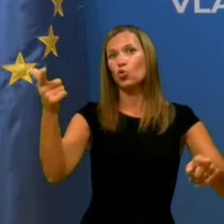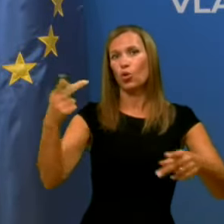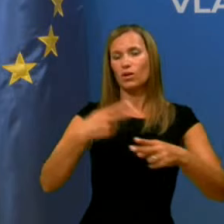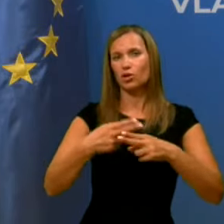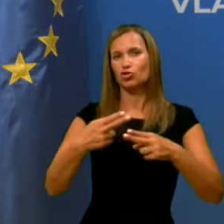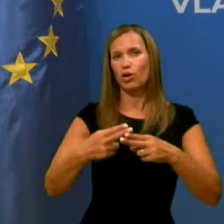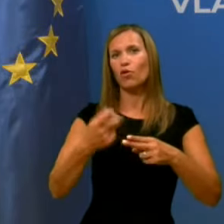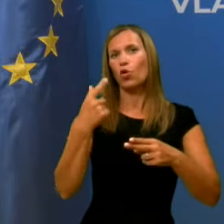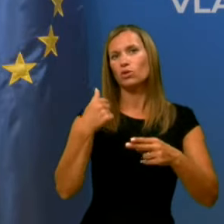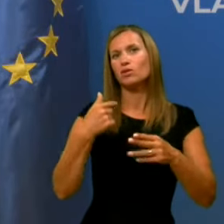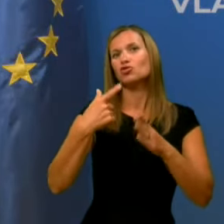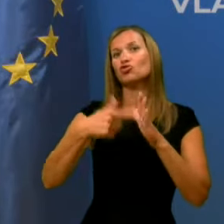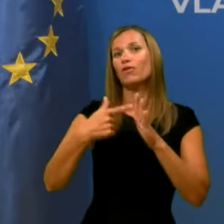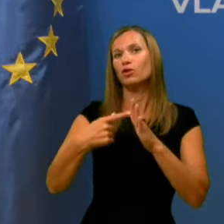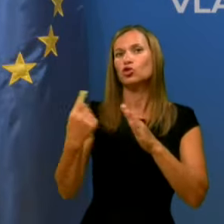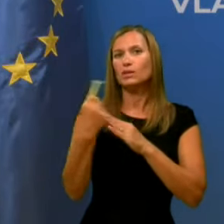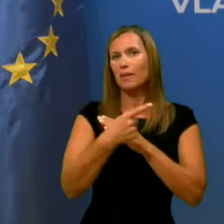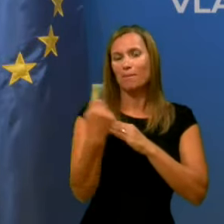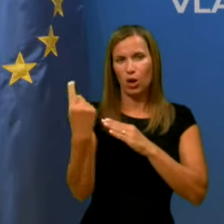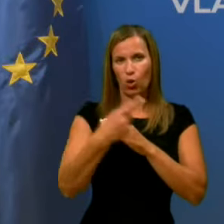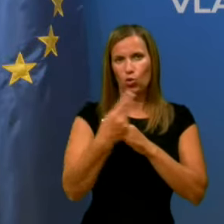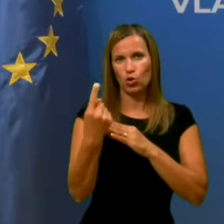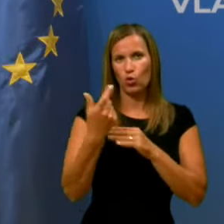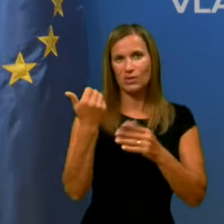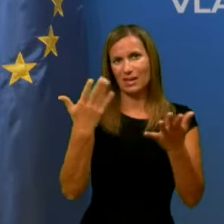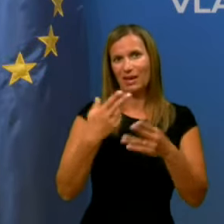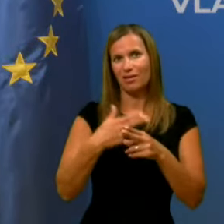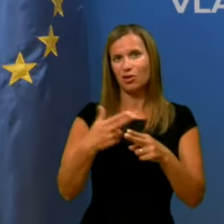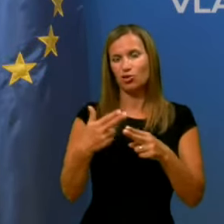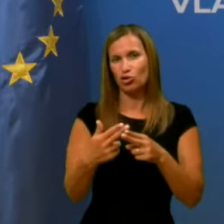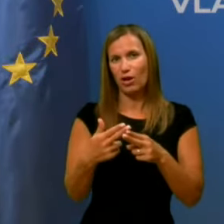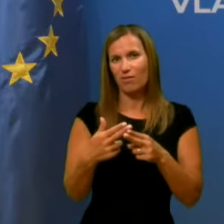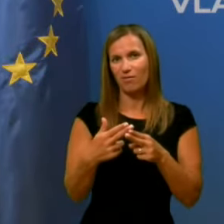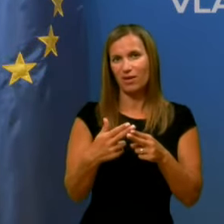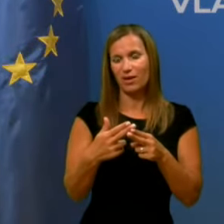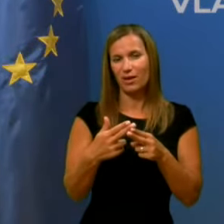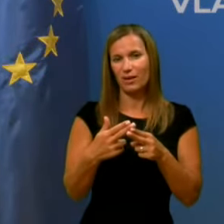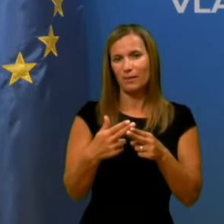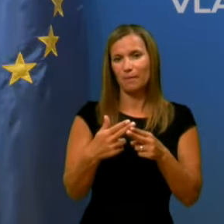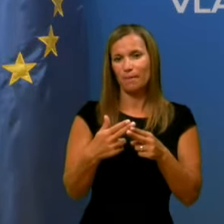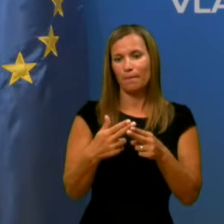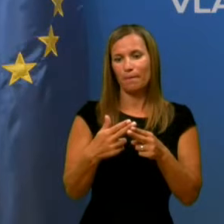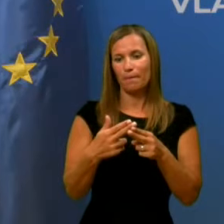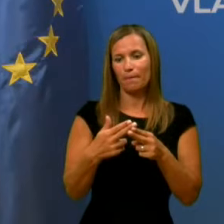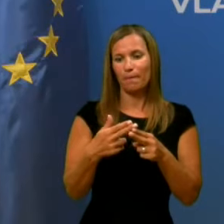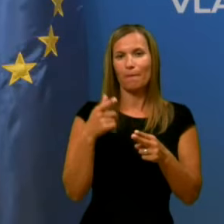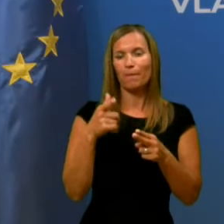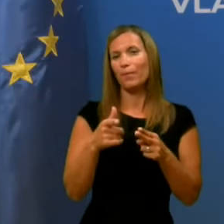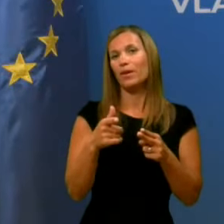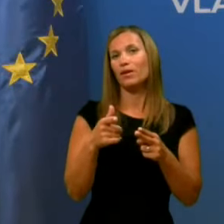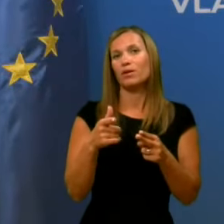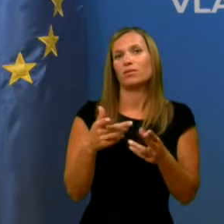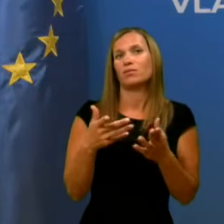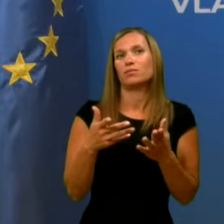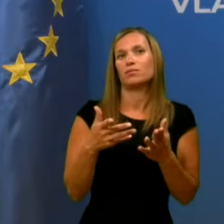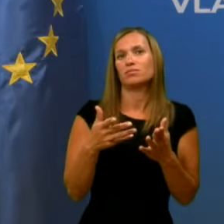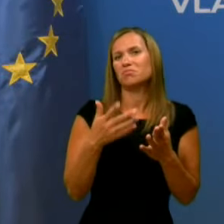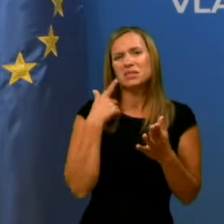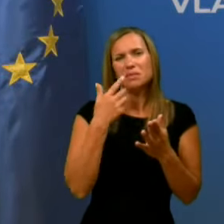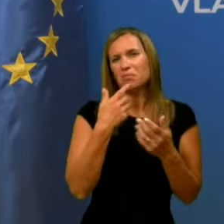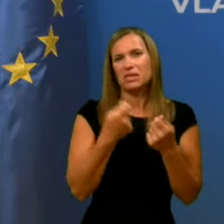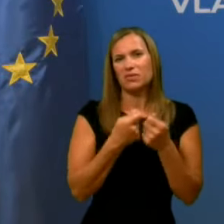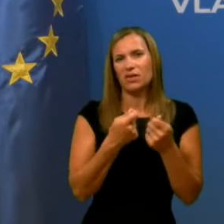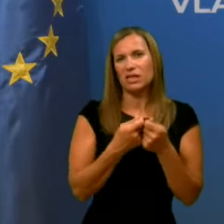številčnosti prehodov iz neke države, se pravi na drugem koncu sveta, verjetno nima nobenega smisla, da je zapiramo,